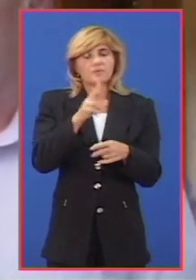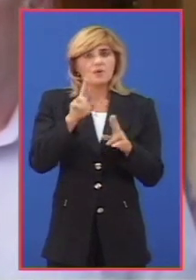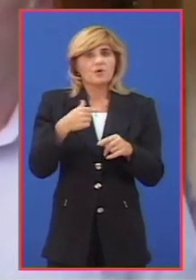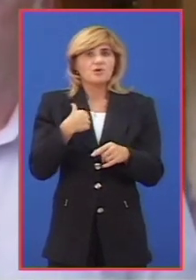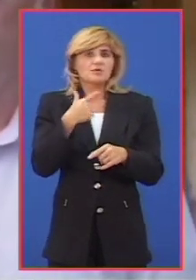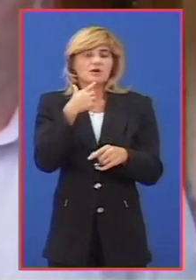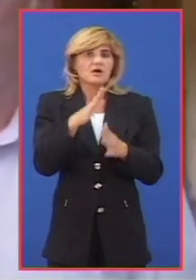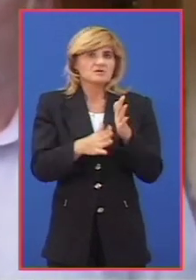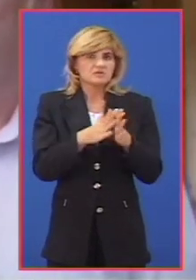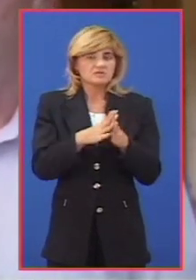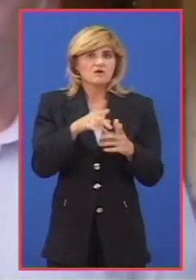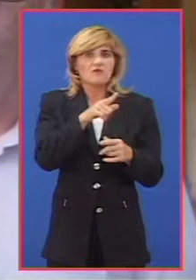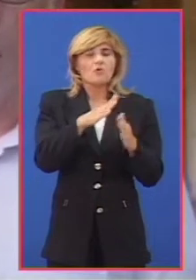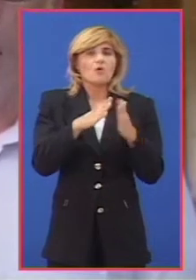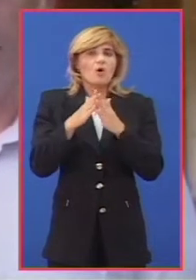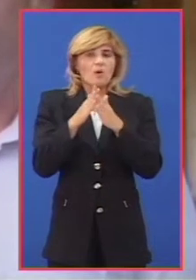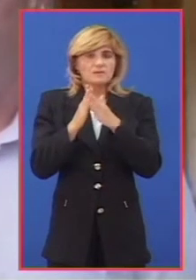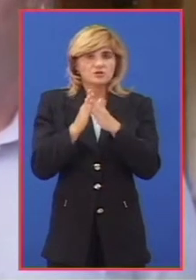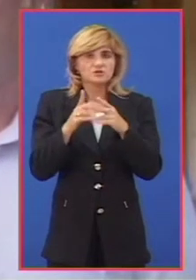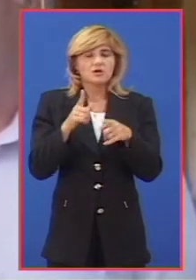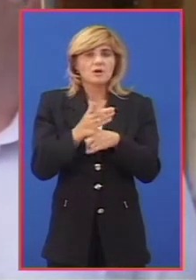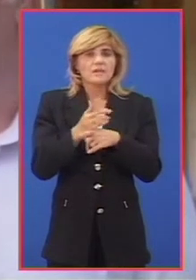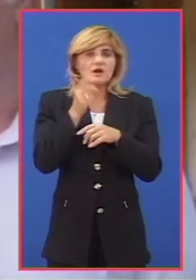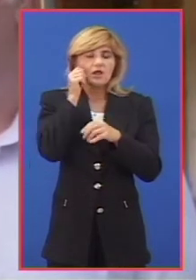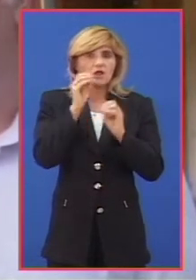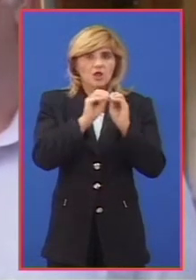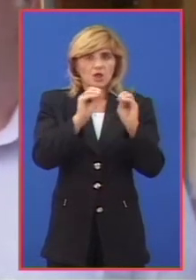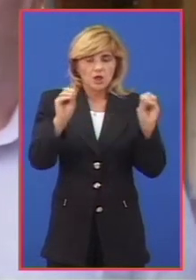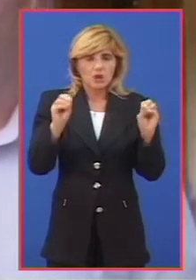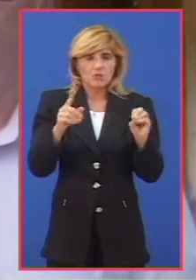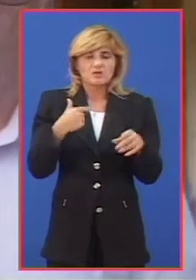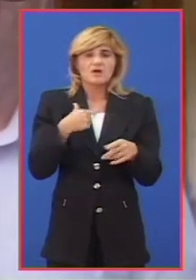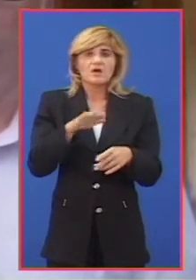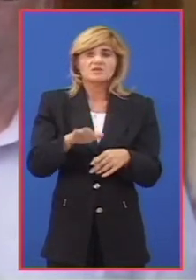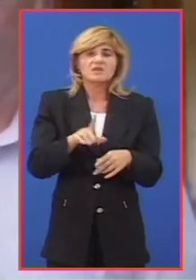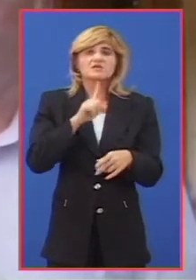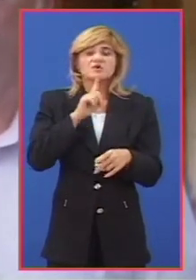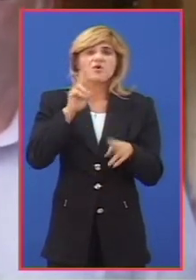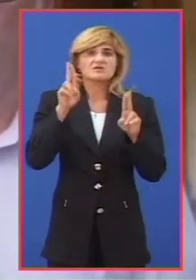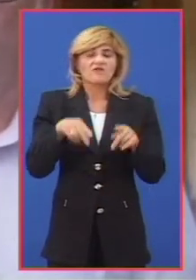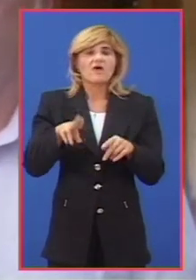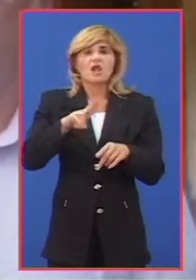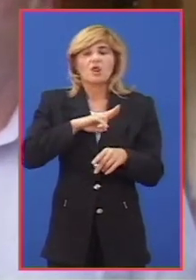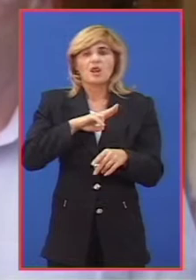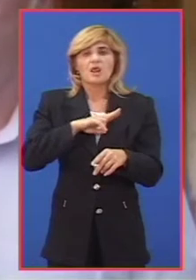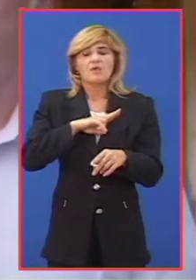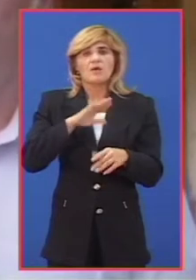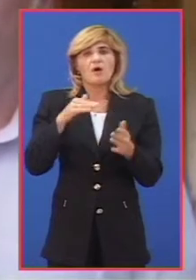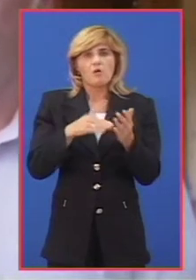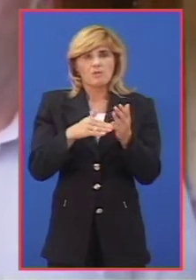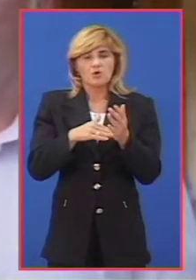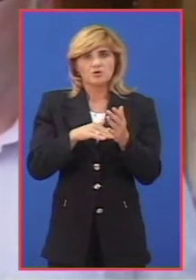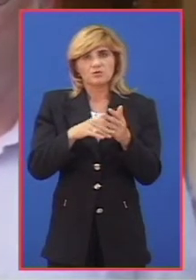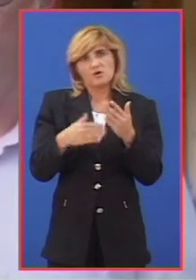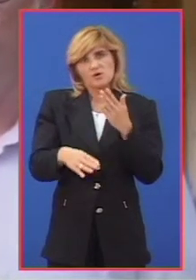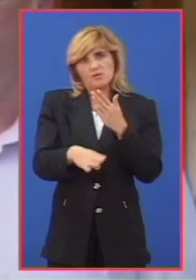Smo bukvalno po komšiluku animirali ljude da nam preporuče decu koji zaista imaju potrebu za